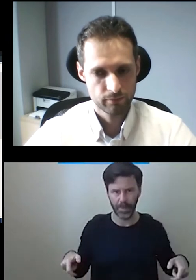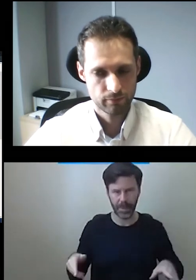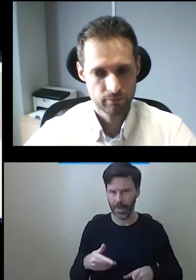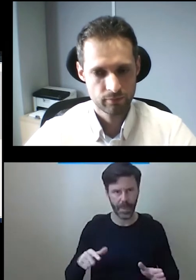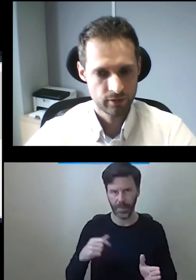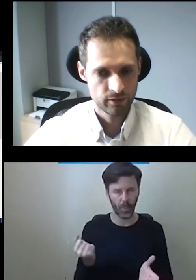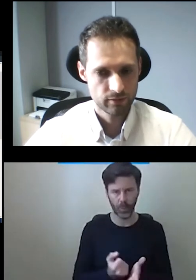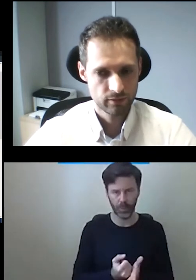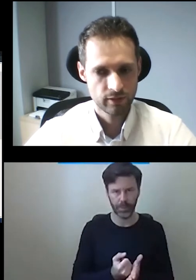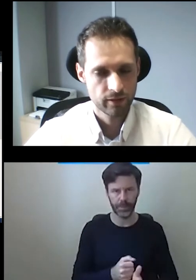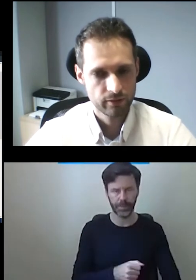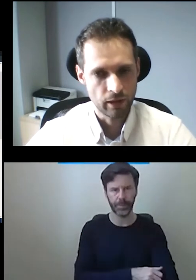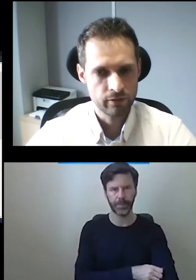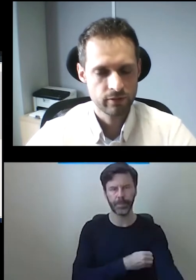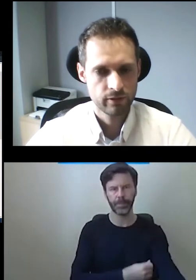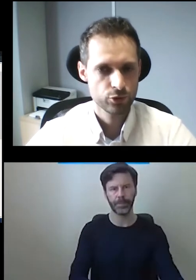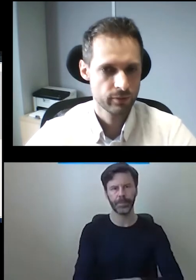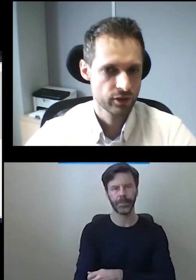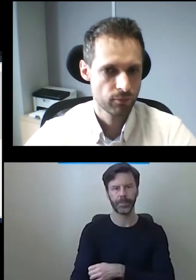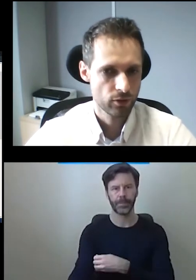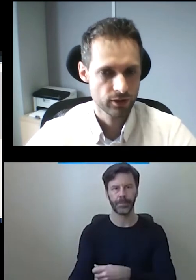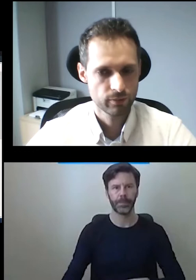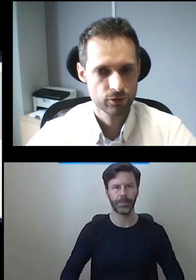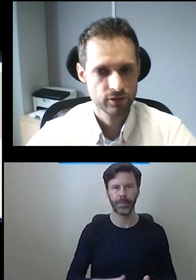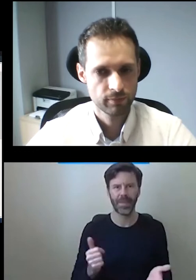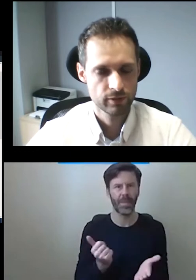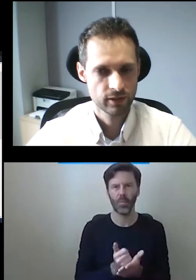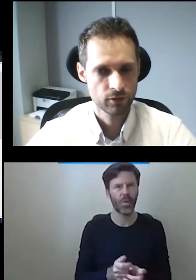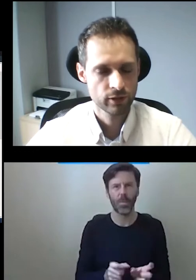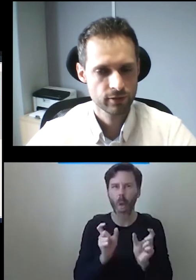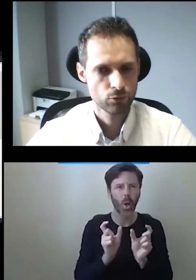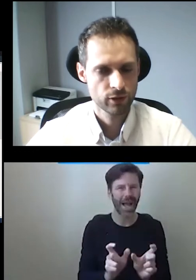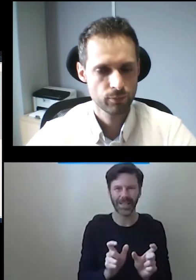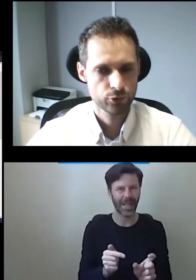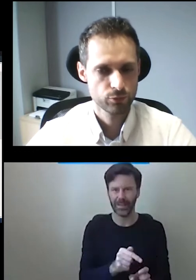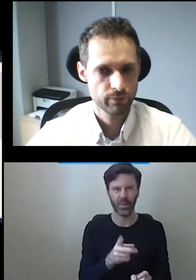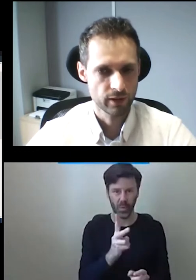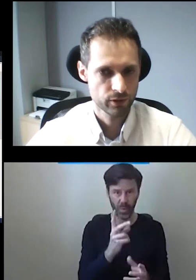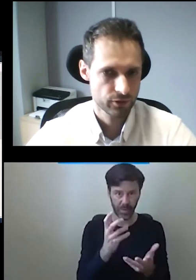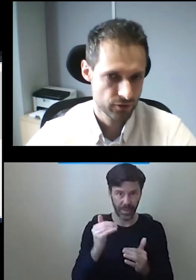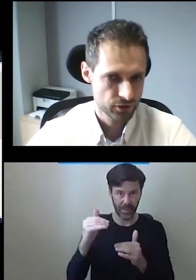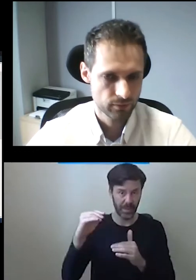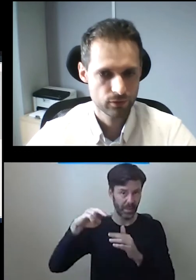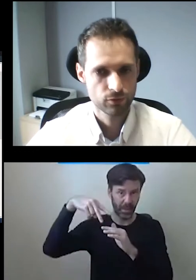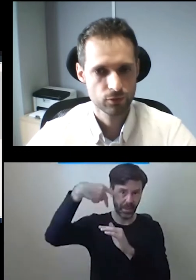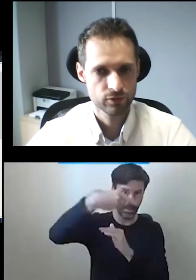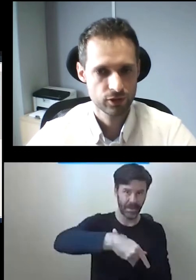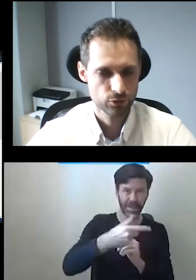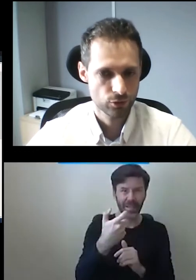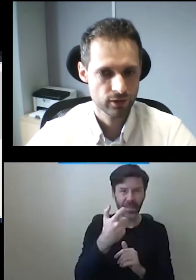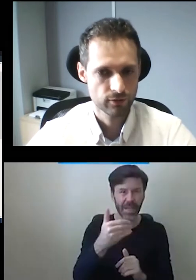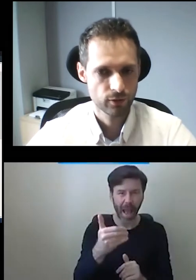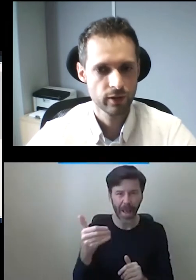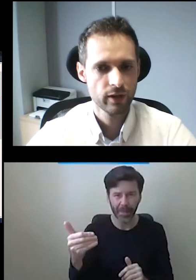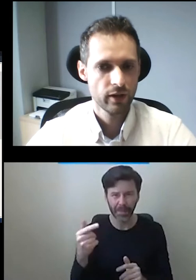nie muszą mieć żadnych blokad, żeby ktoś z tego górnego poziomu spadł. Ponieważ 200 mm to uznaje się